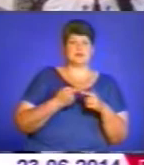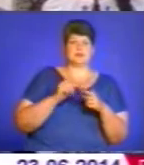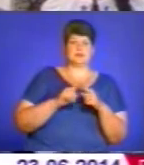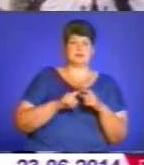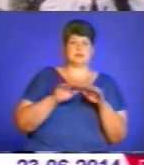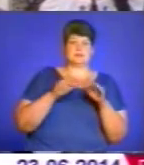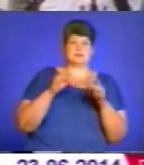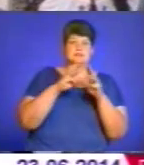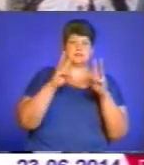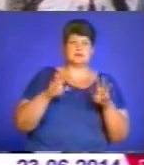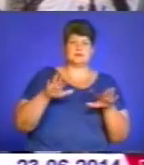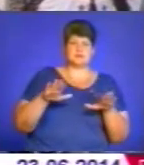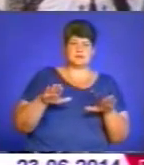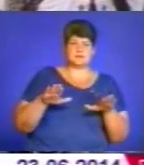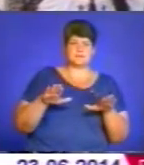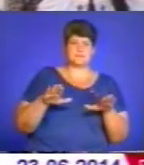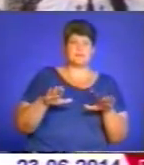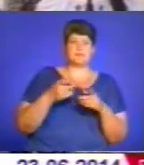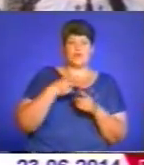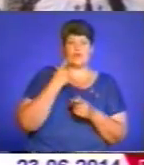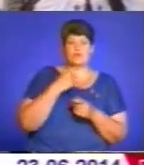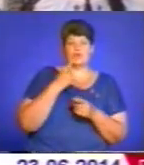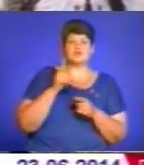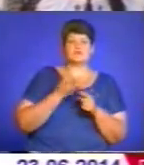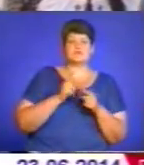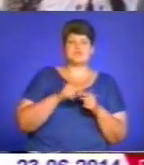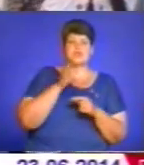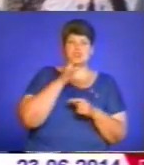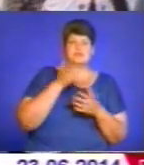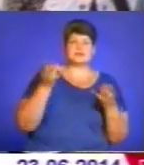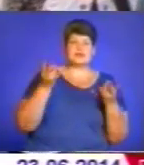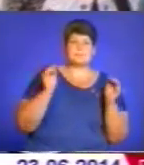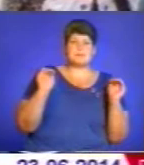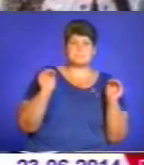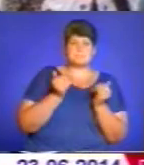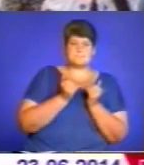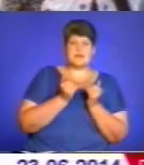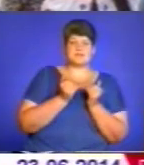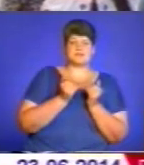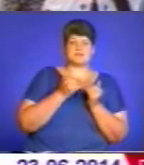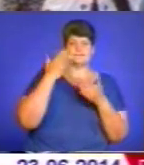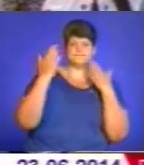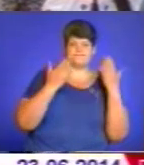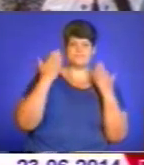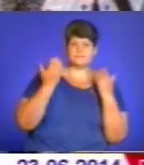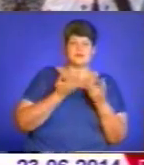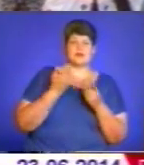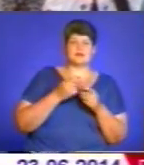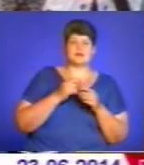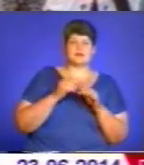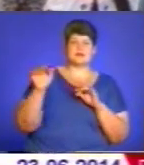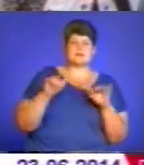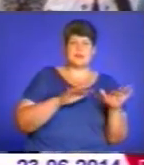війна, йдуть військові дії. Ми десь говорили, що в цей час потрібно менше гастрономічно-розважальних заходів, а